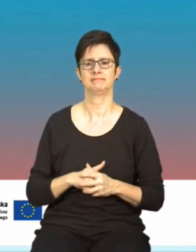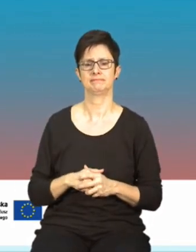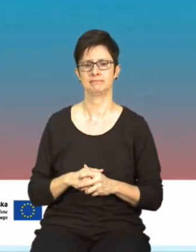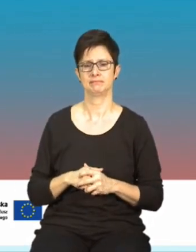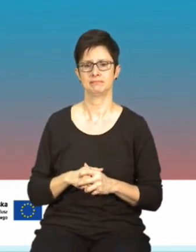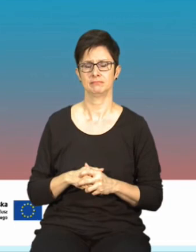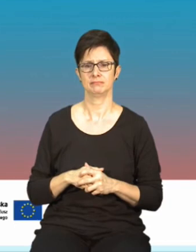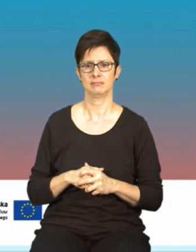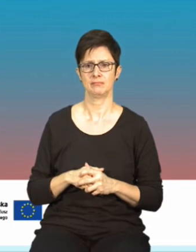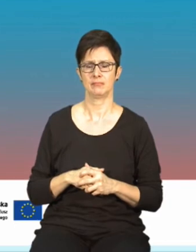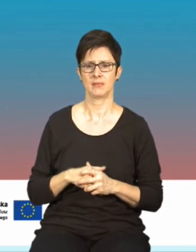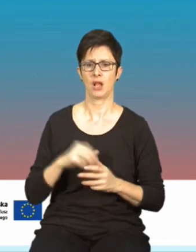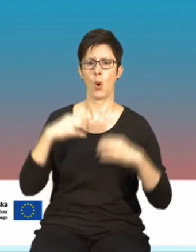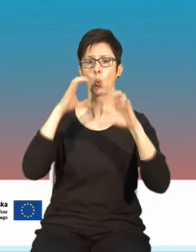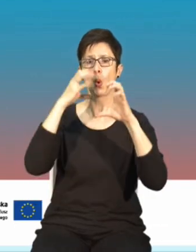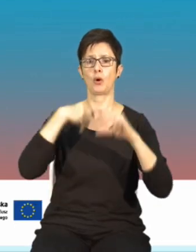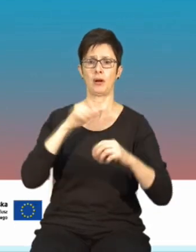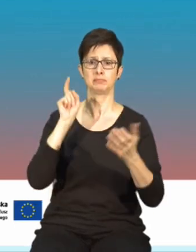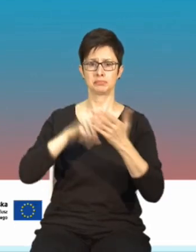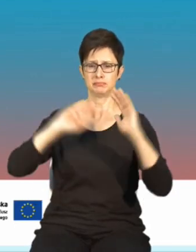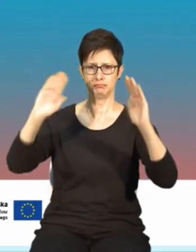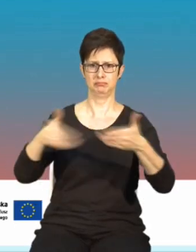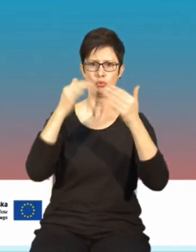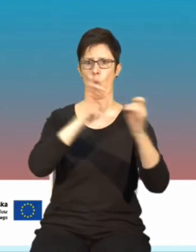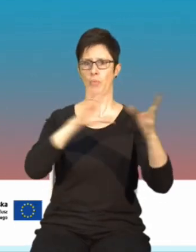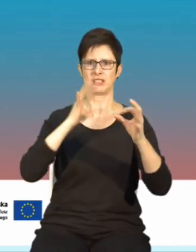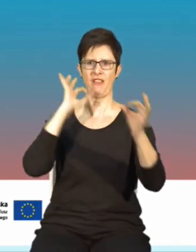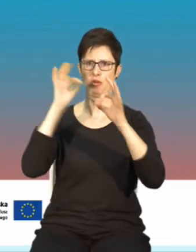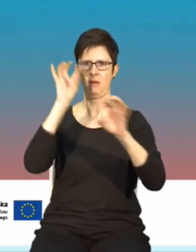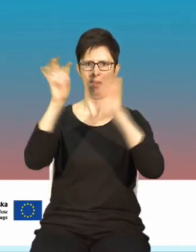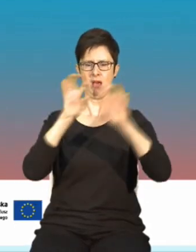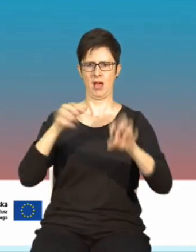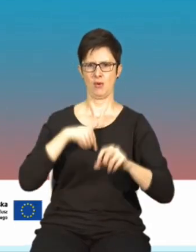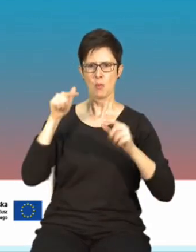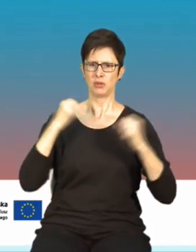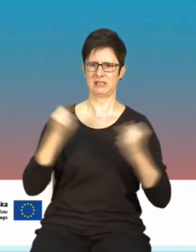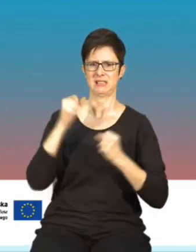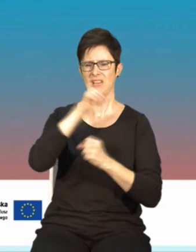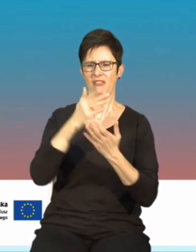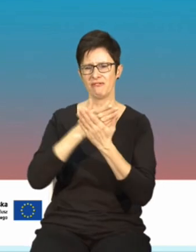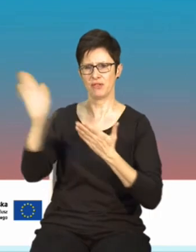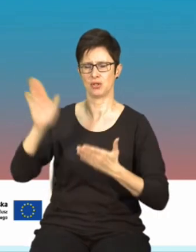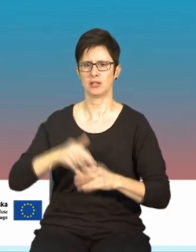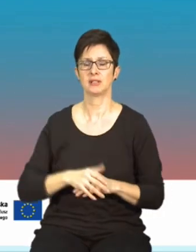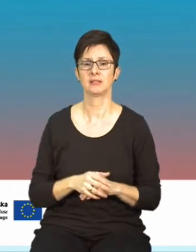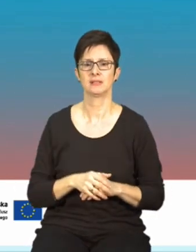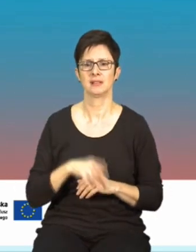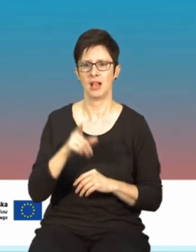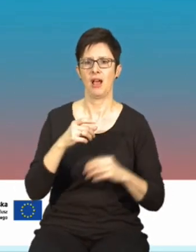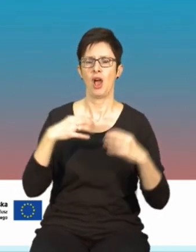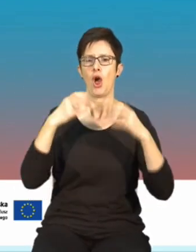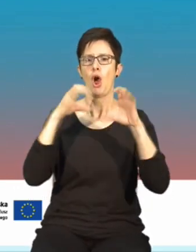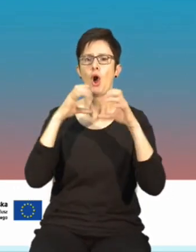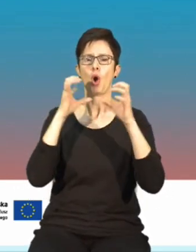pierwszego wyszukiwania w Google. My jesteśmy w o tyle dobrej sytuacji, że operujemy na domenie gowowskiej, która się zazwyczaj lepiej